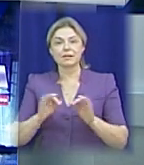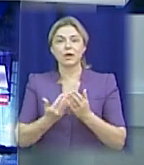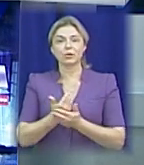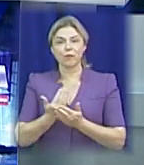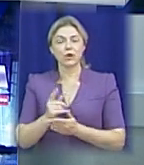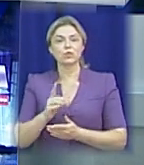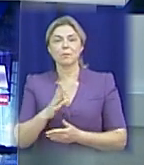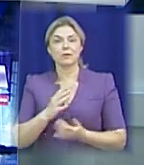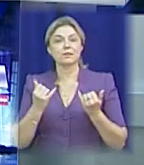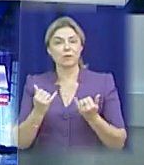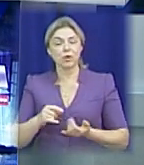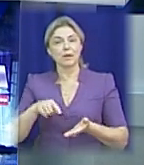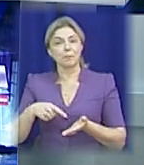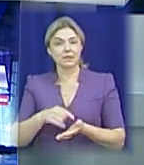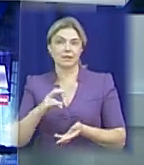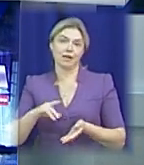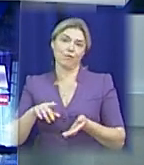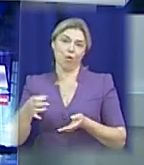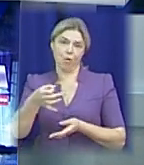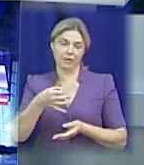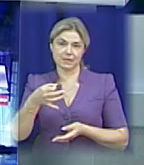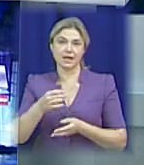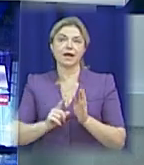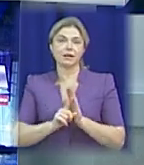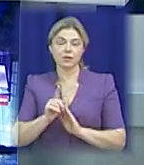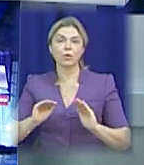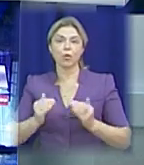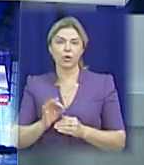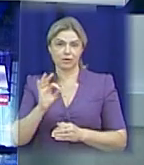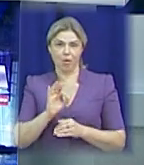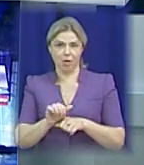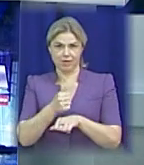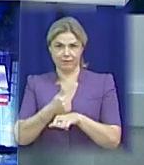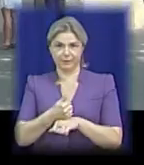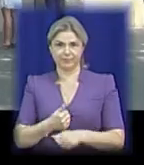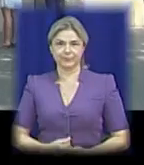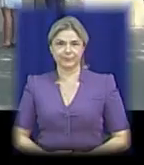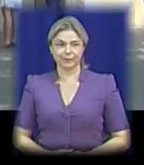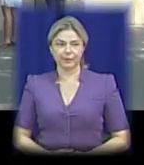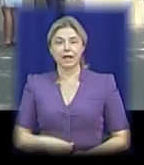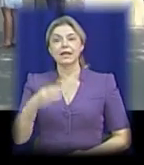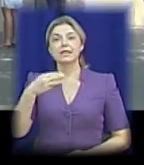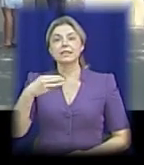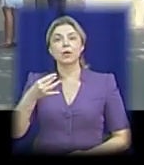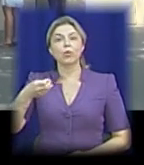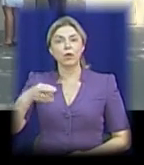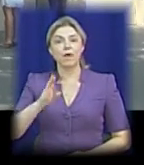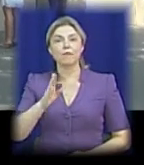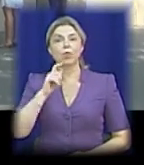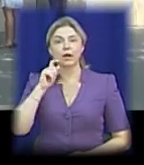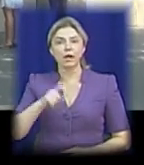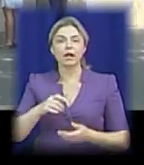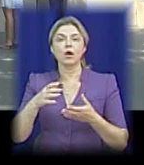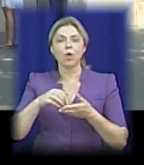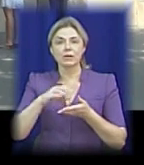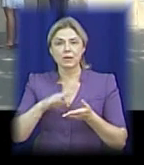сьогодні в місті та області. Я Наталя Забезнова, а на початку – коротко про головне. 30 липня в Україні відзначають День